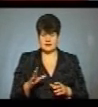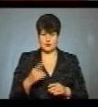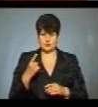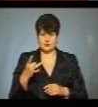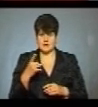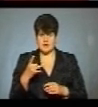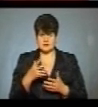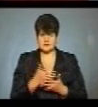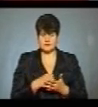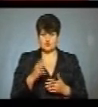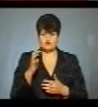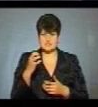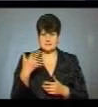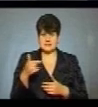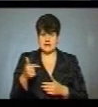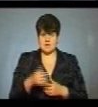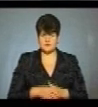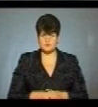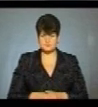забір – 450 грамів.